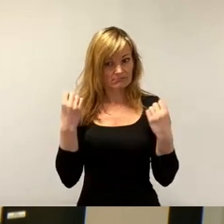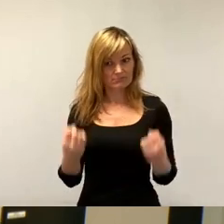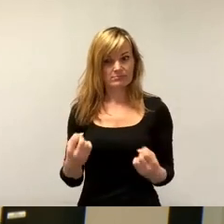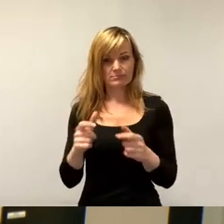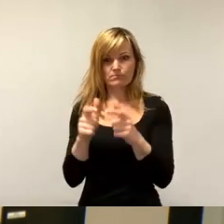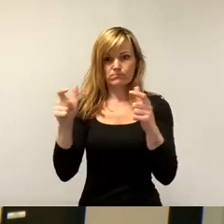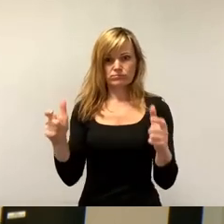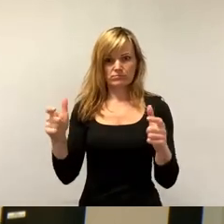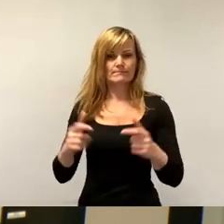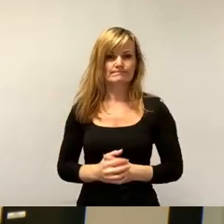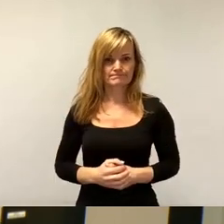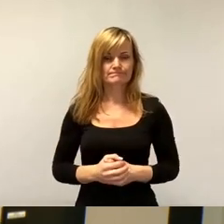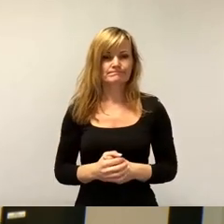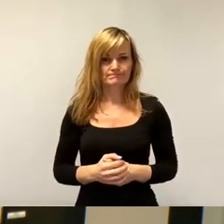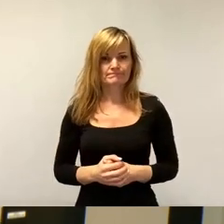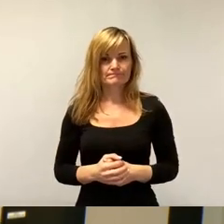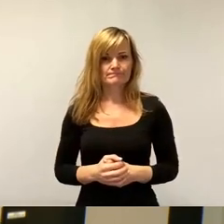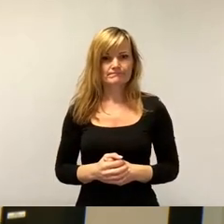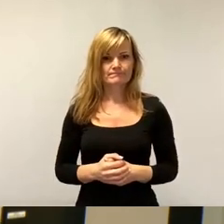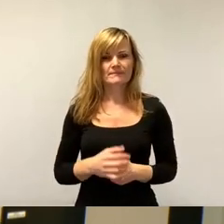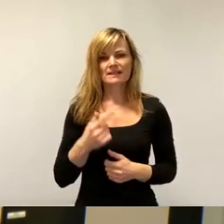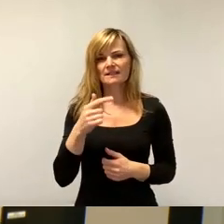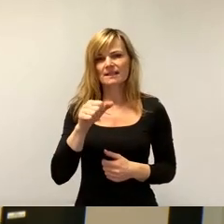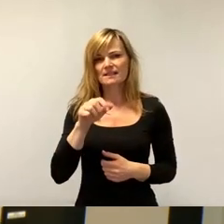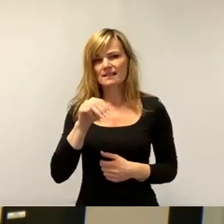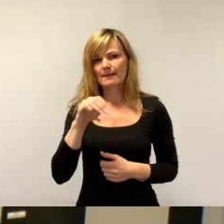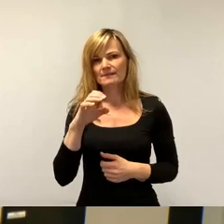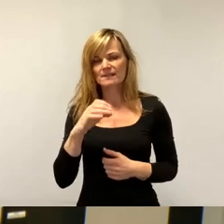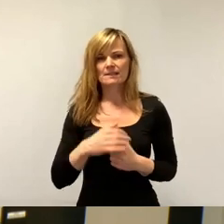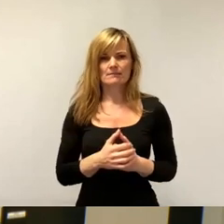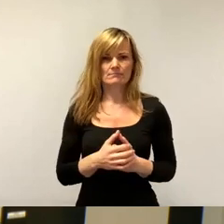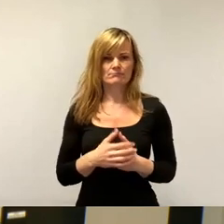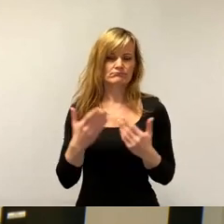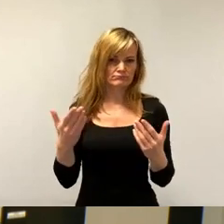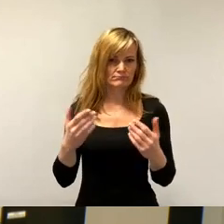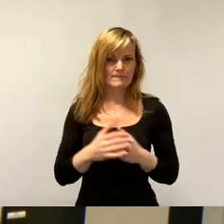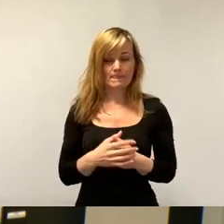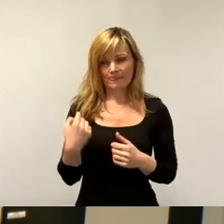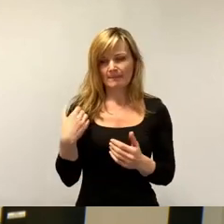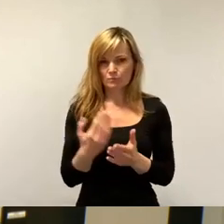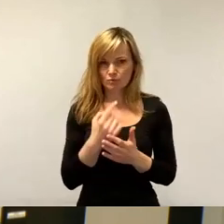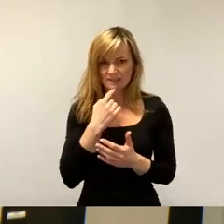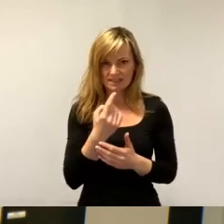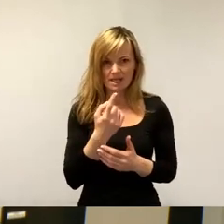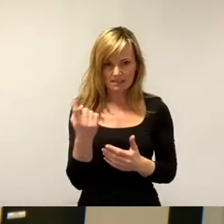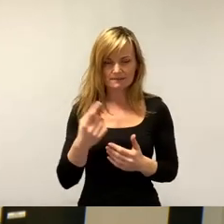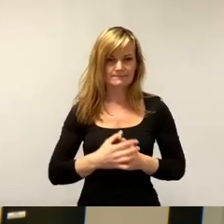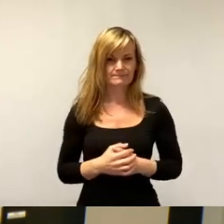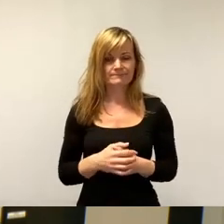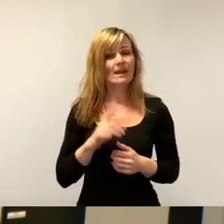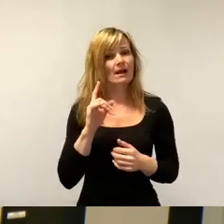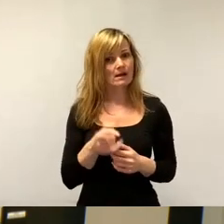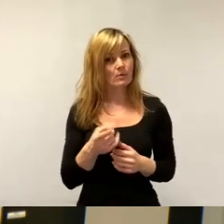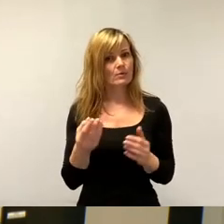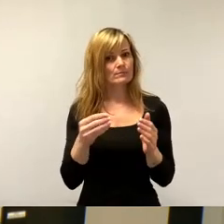Das ist jetzt nicht nur TSMC, so wie die Vorrednerinnen und Redner es gesagt haben. Es geht auch um die